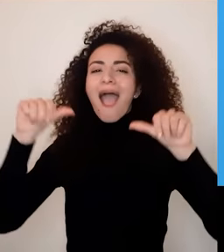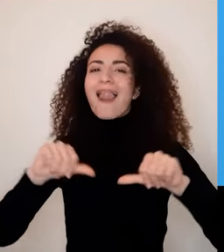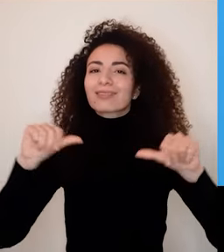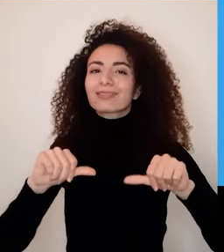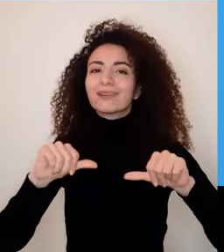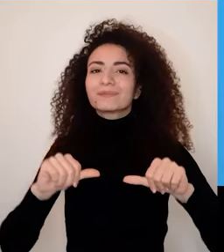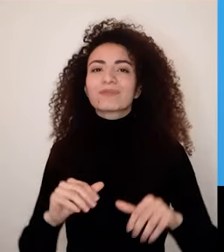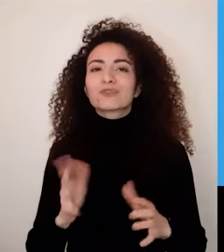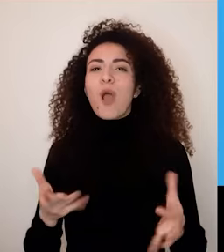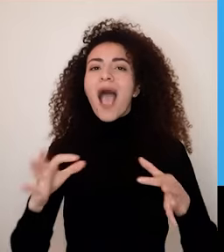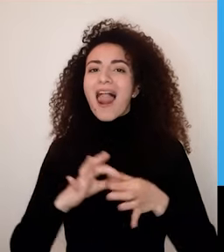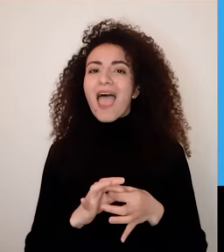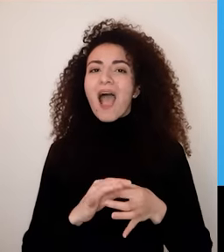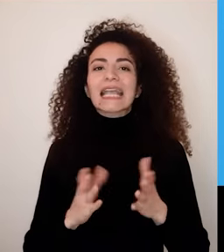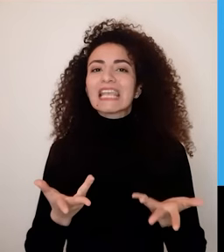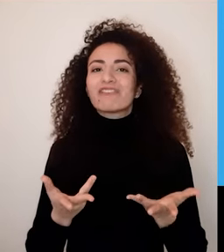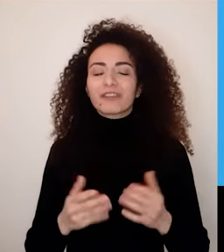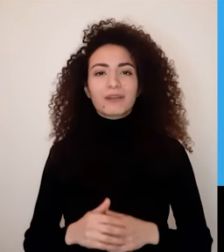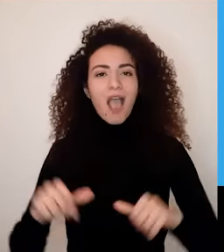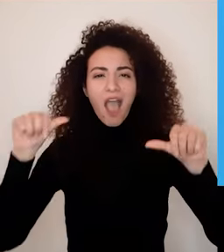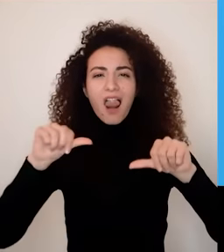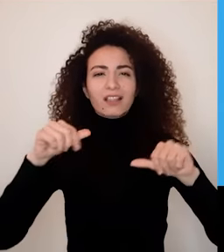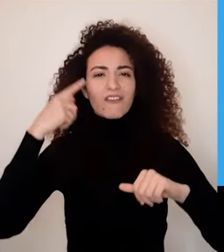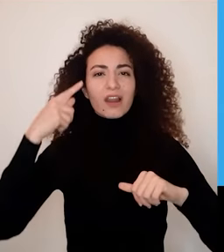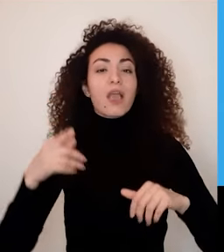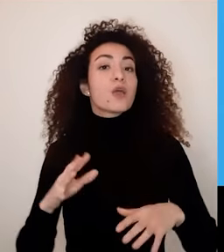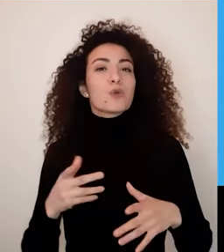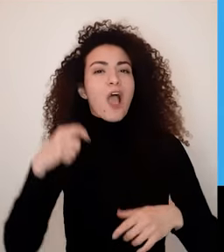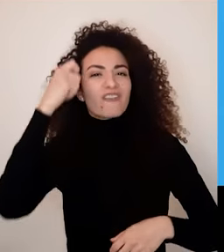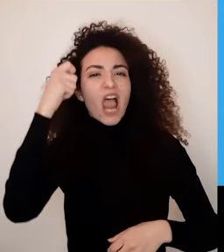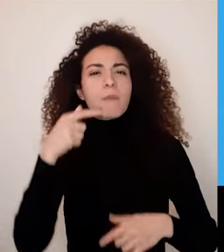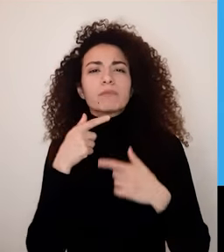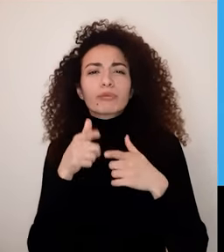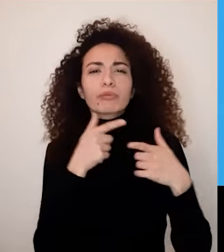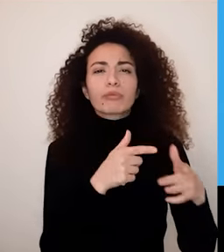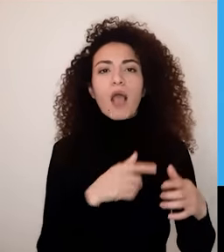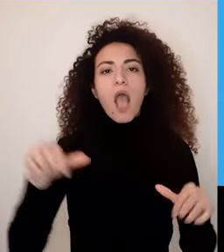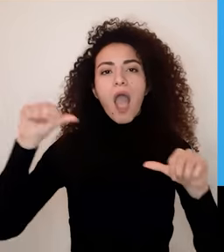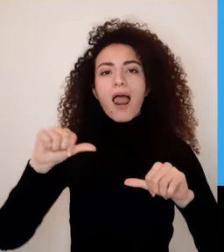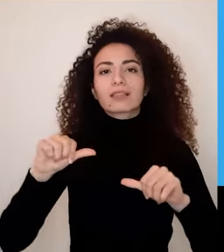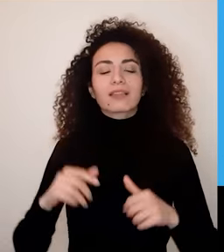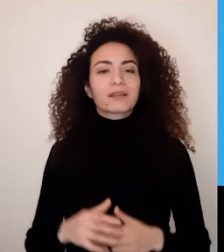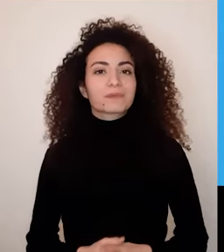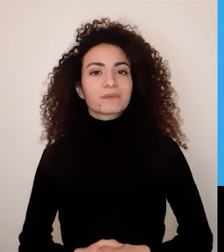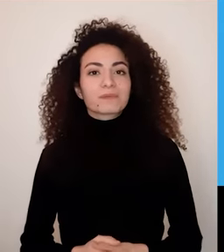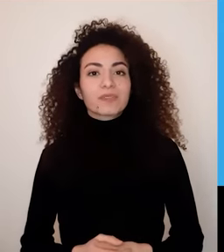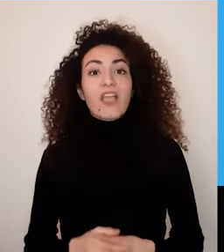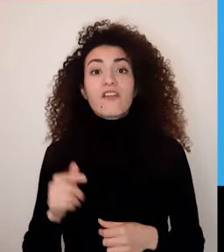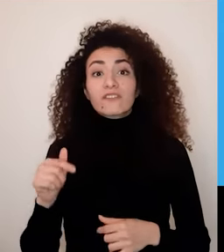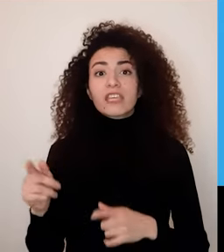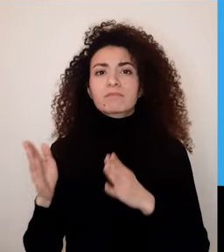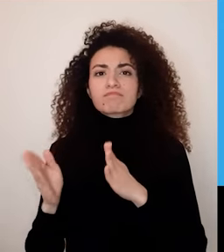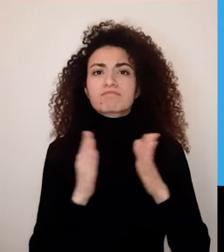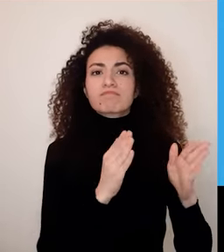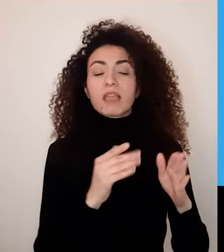الحب والعلاقة العاطفية والمبنية نتيجة تربية ومفاهيم معينة أم نتيجة أفلام ومسلسلات رسخت